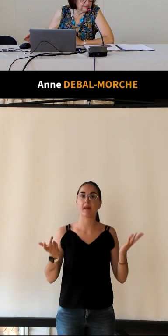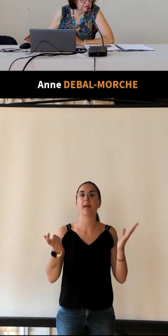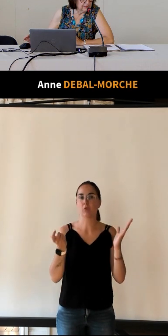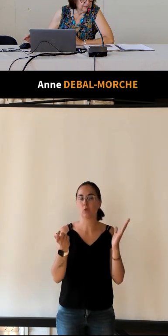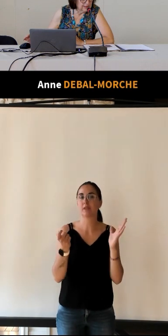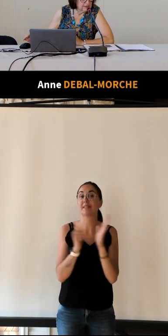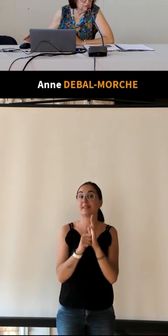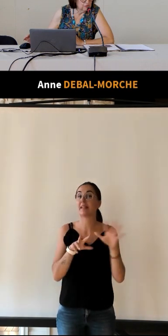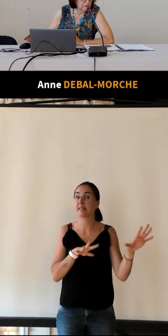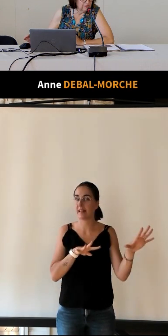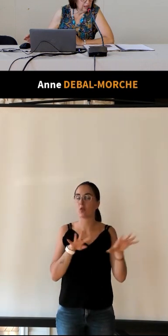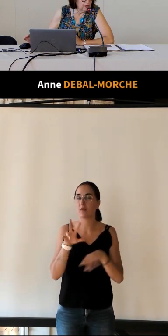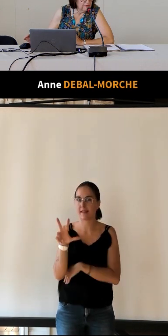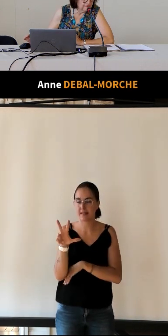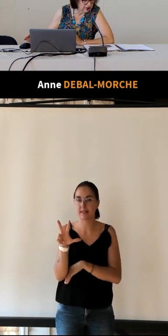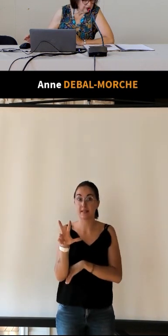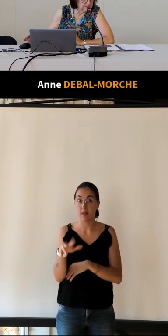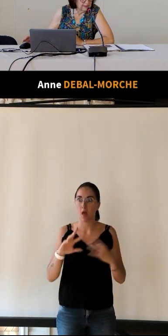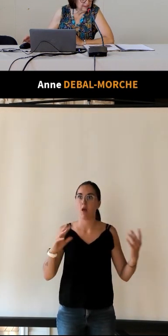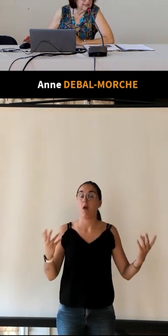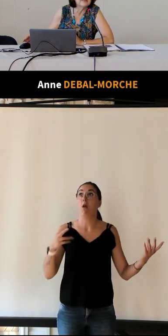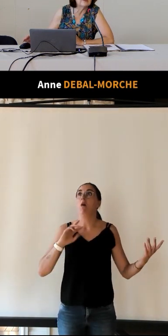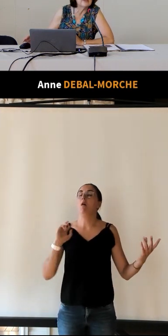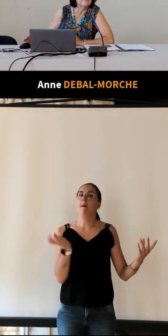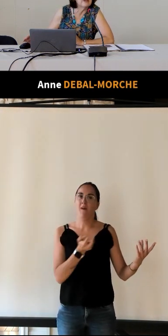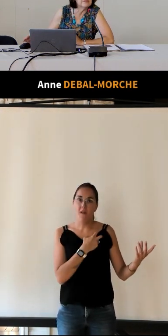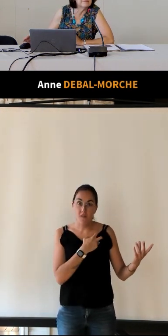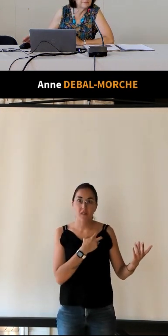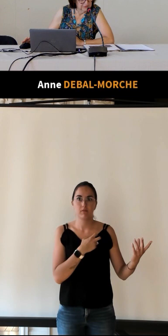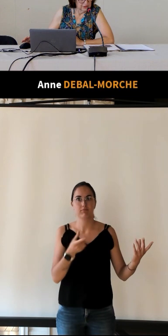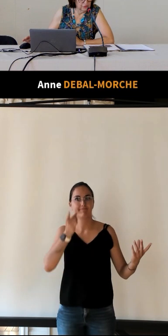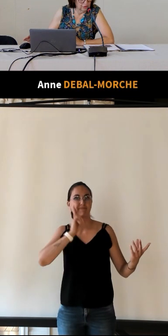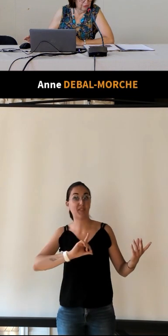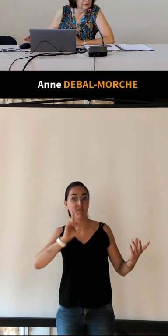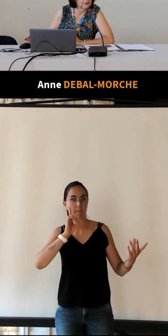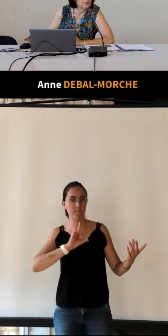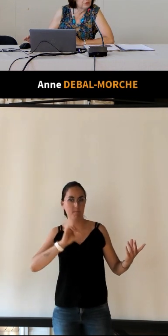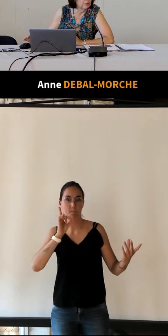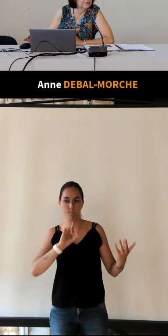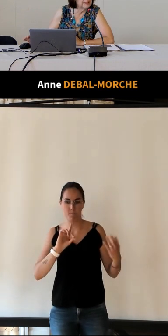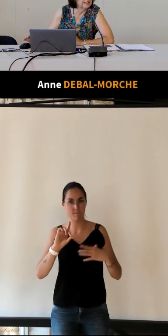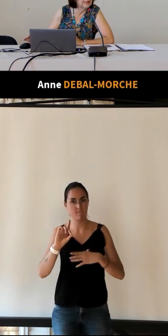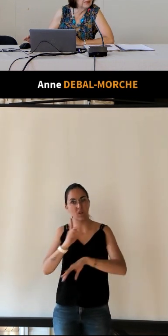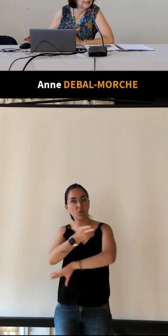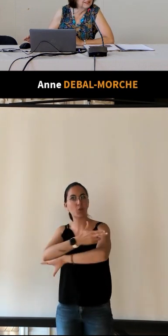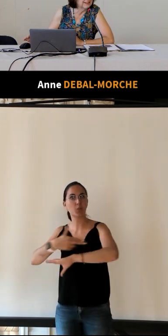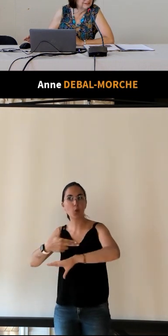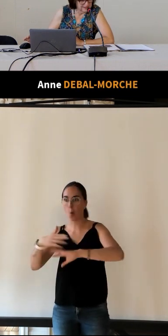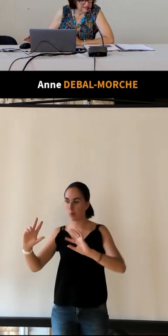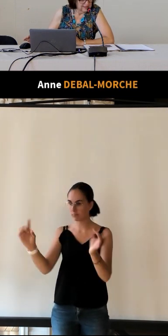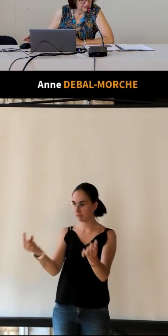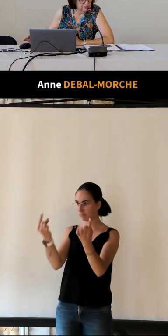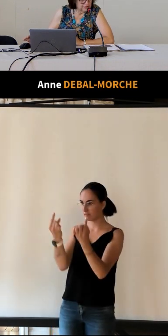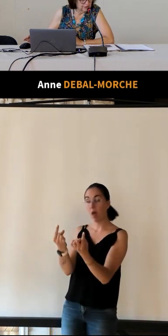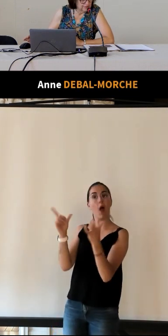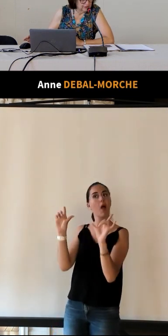1993 où on voit enfin apparaître des femmes dans le bureau du syndicat d'initiative